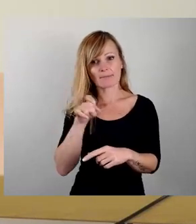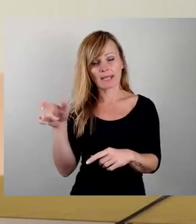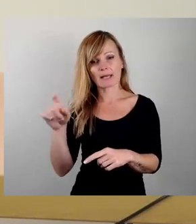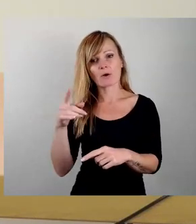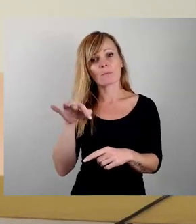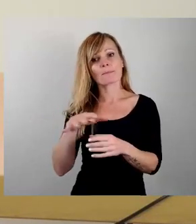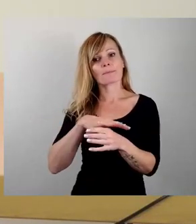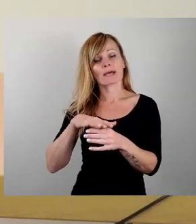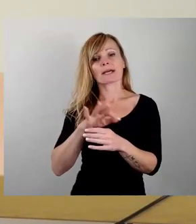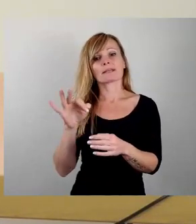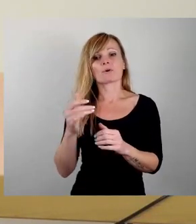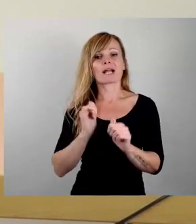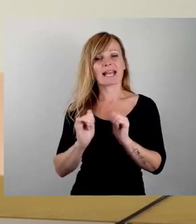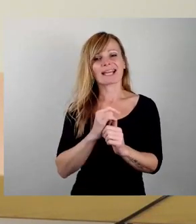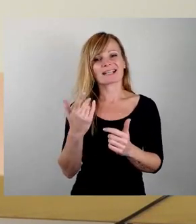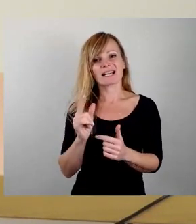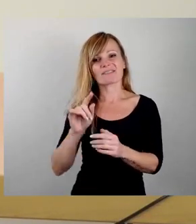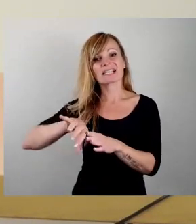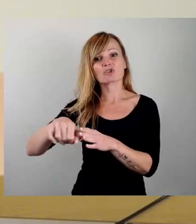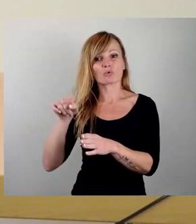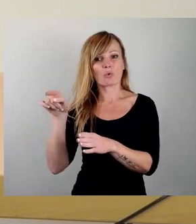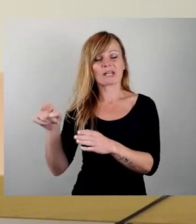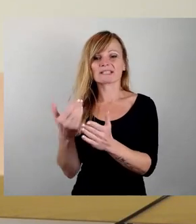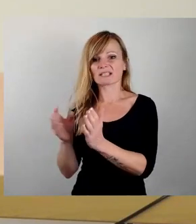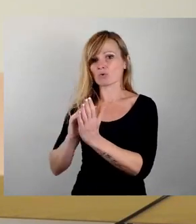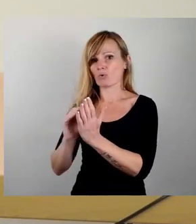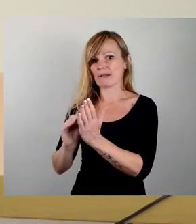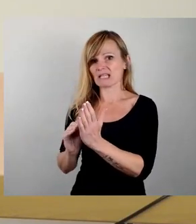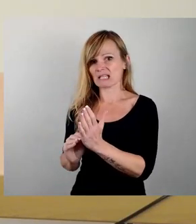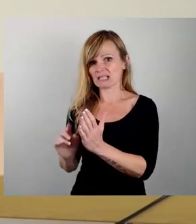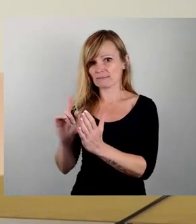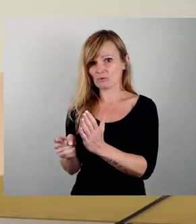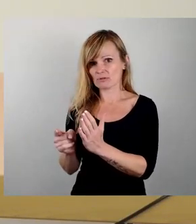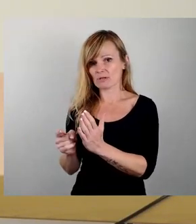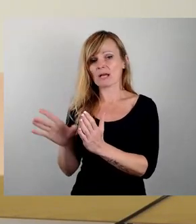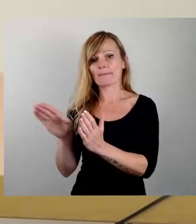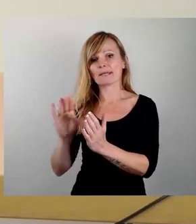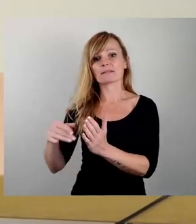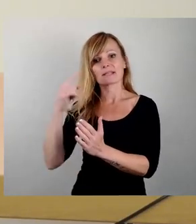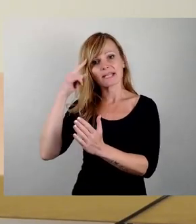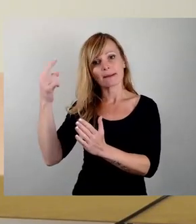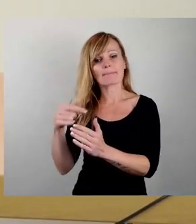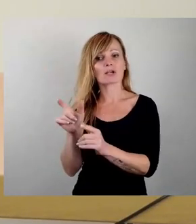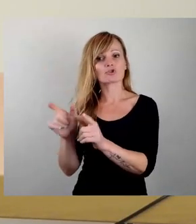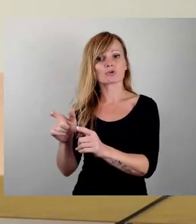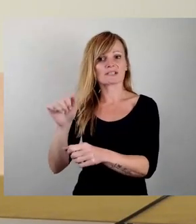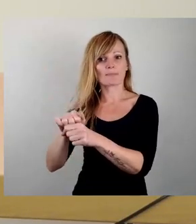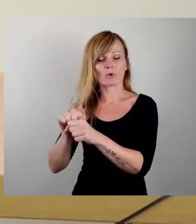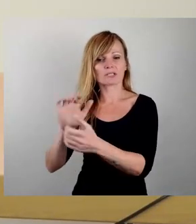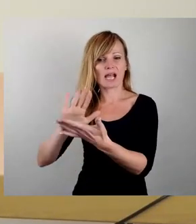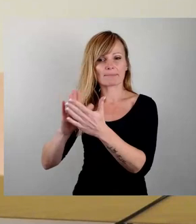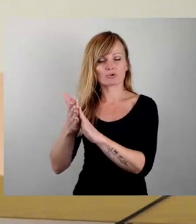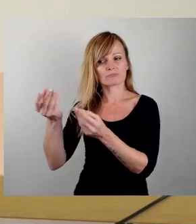Bereich, wo leider etwas gestohlen worden ist, dokumentiert und es wird mit den Denkmalschutzbehörden abgestimmt, auf welche Weise die